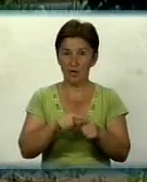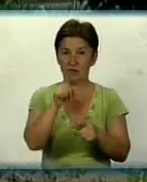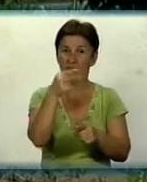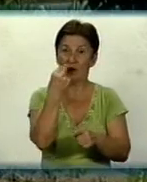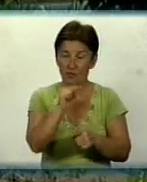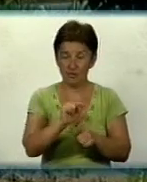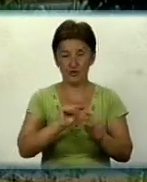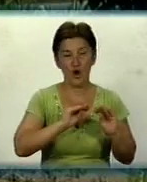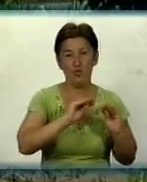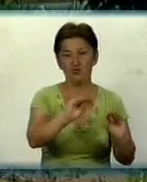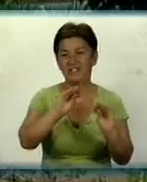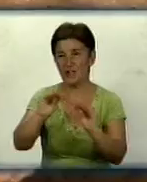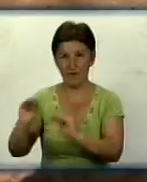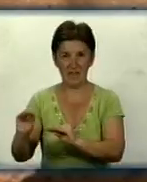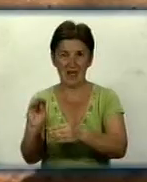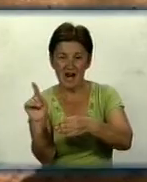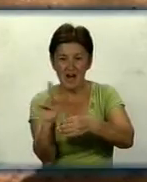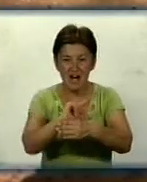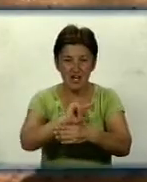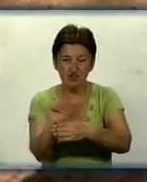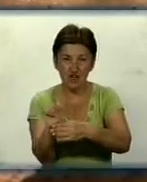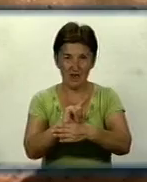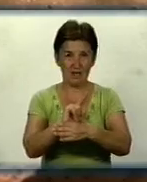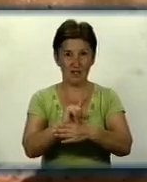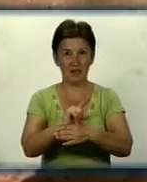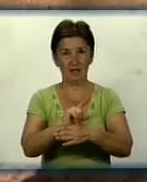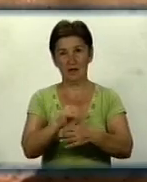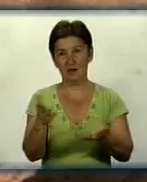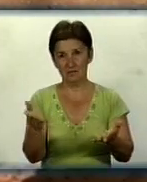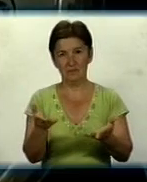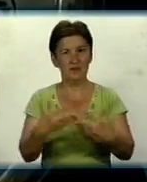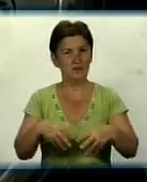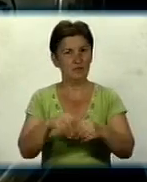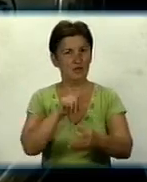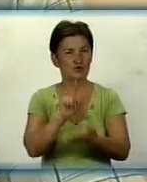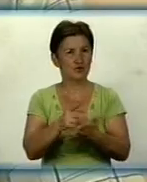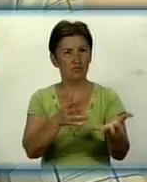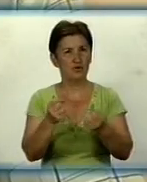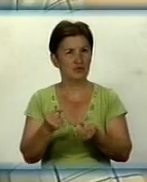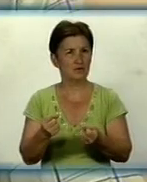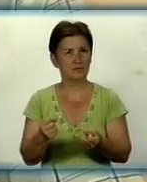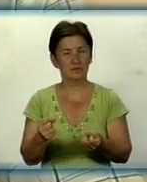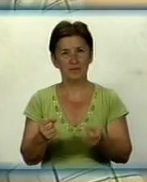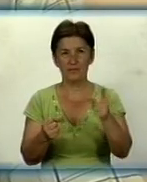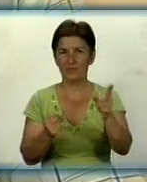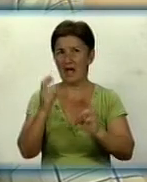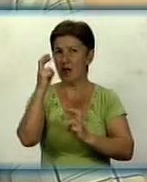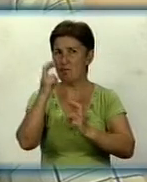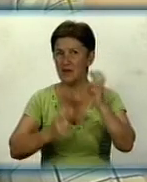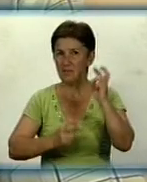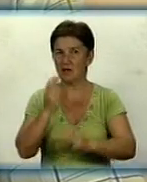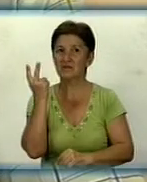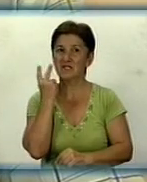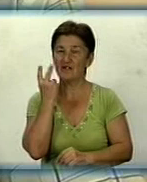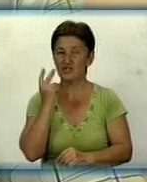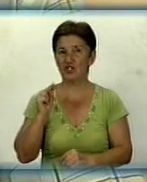лічильники. Малозабезпечені сім'ї мають право отримати їх безкоштовно. Наше підприємство в цьому плані завжди